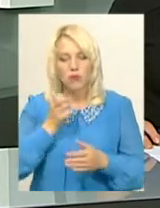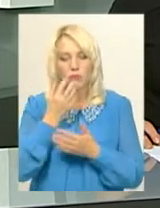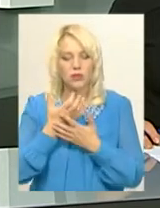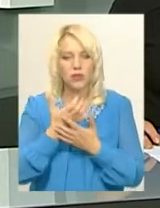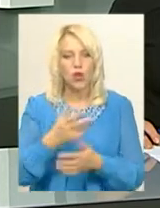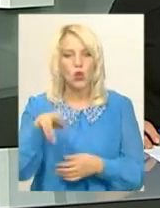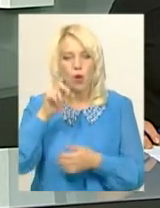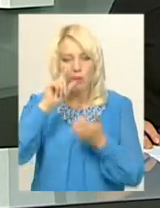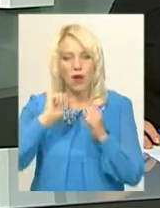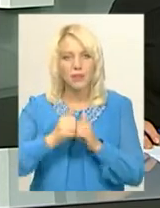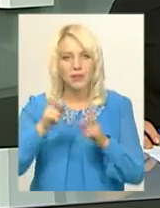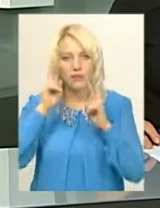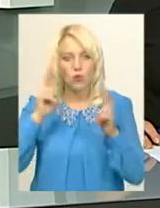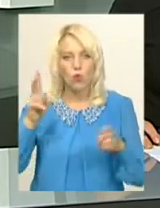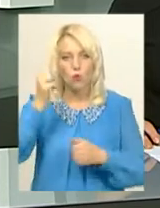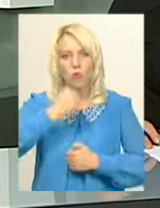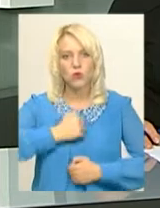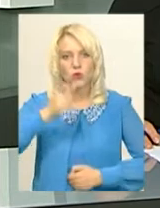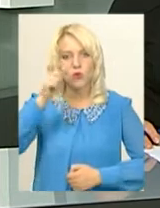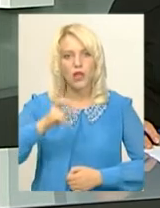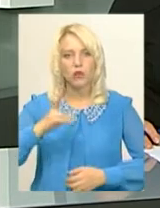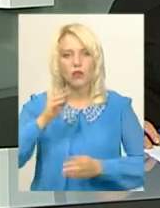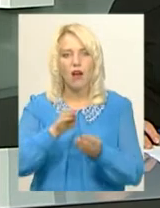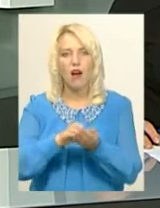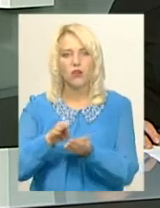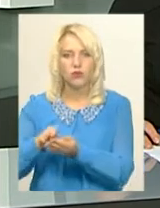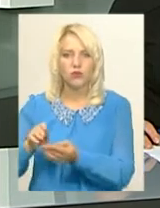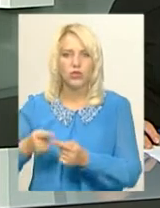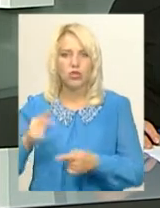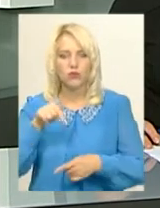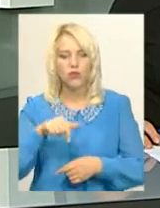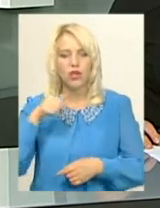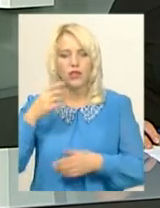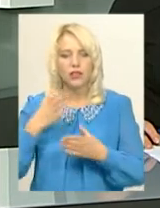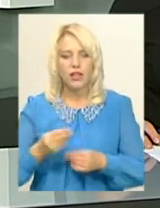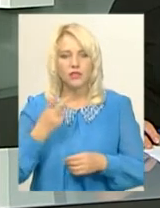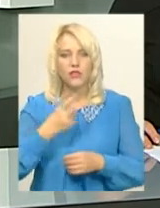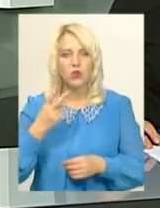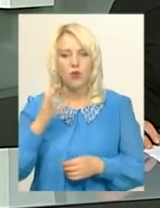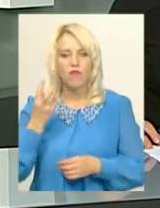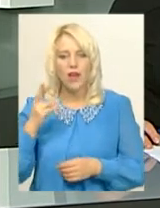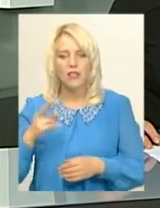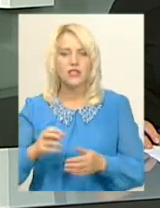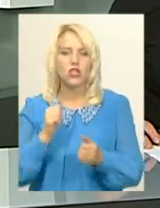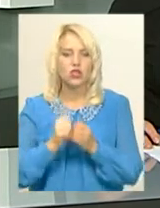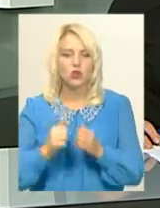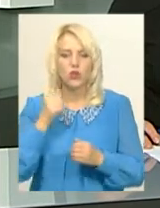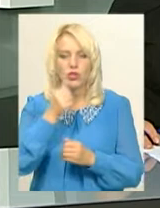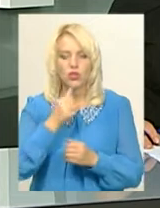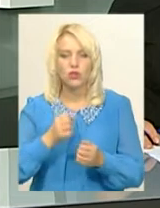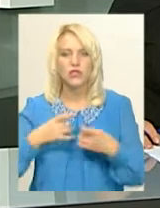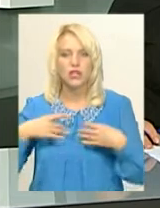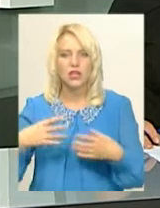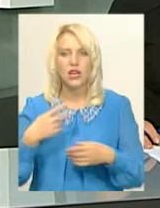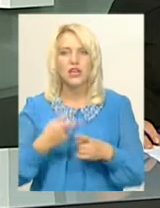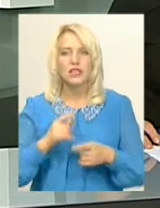невідомому солдату на військовому кладовищі. Цей день в Україні відзначають щорічно – 22 вересня з 2001 року. За